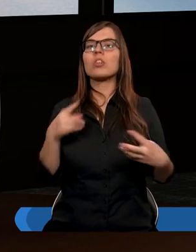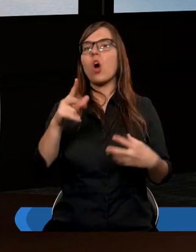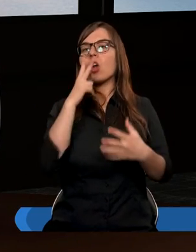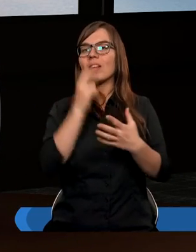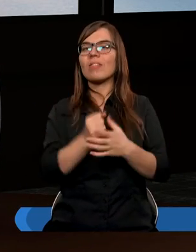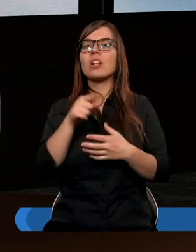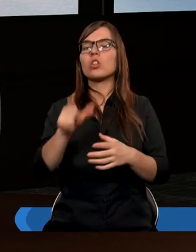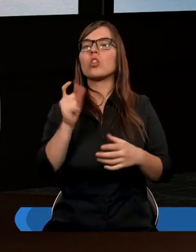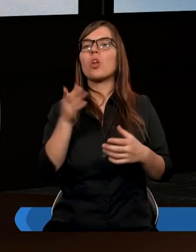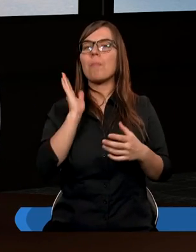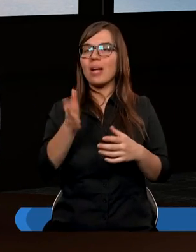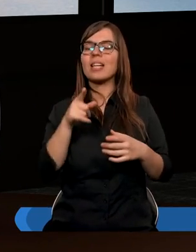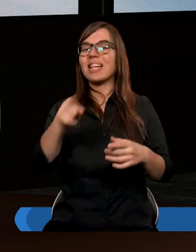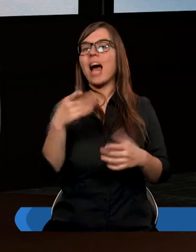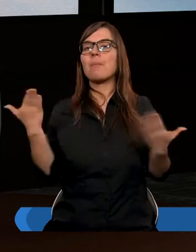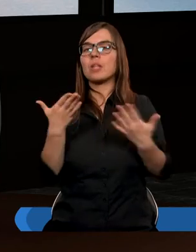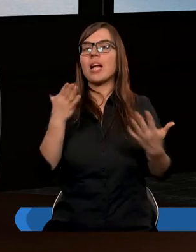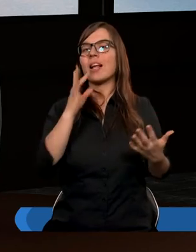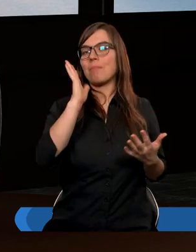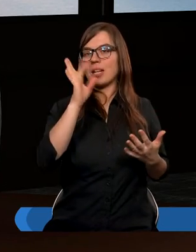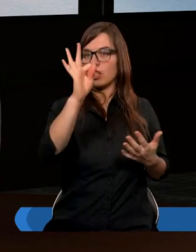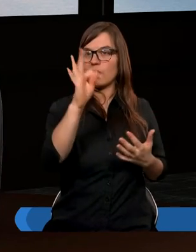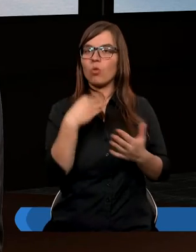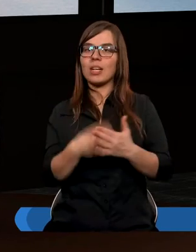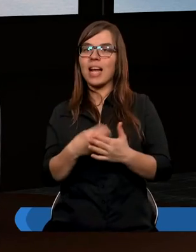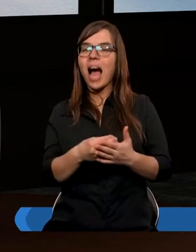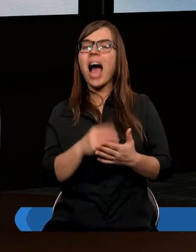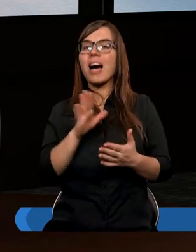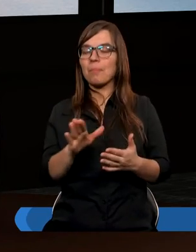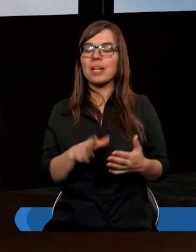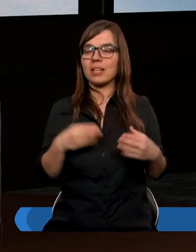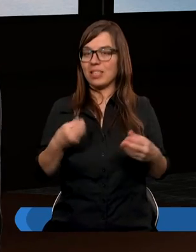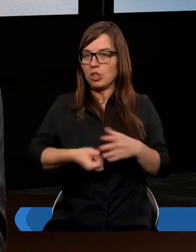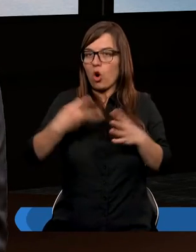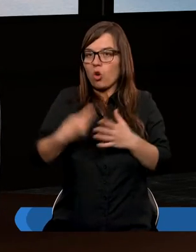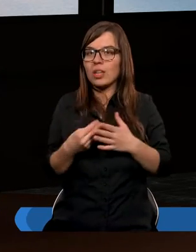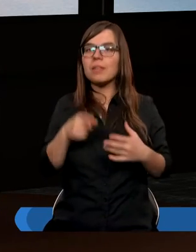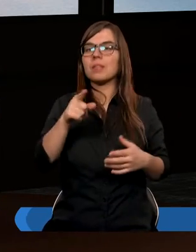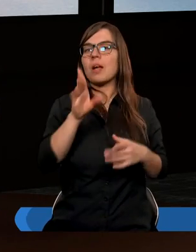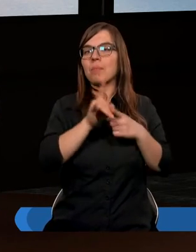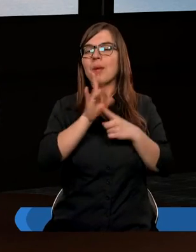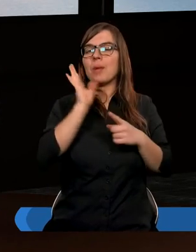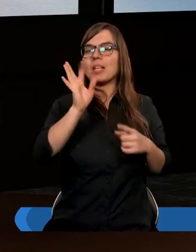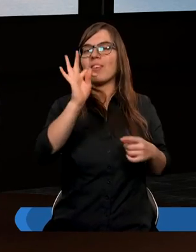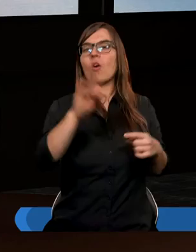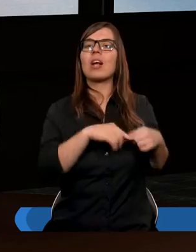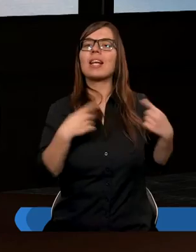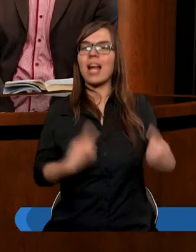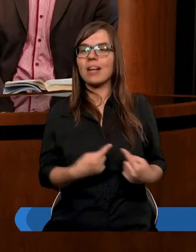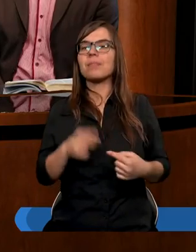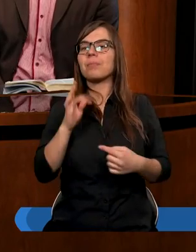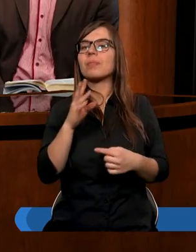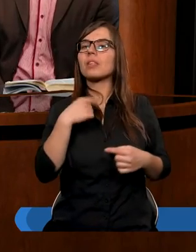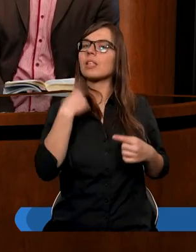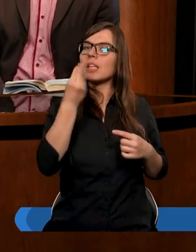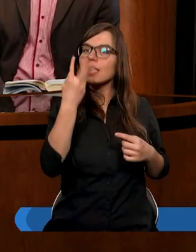stwierdza, że zawsze będzie tak, że tam, gdzie będzie twoich skarb, to, co dla ciebie najważniejsze, tam przy tym również będzie i twoje serce. Tak.